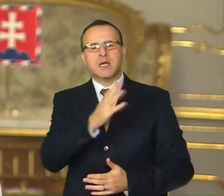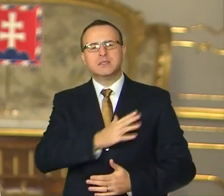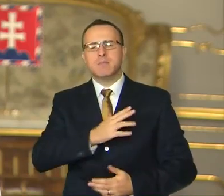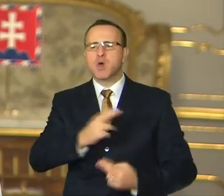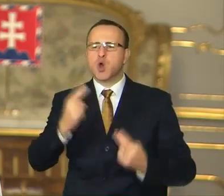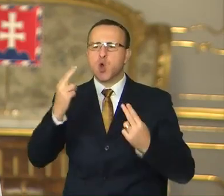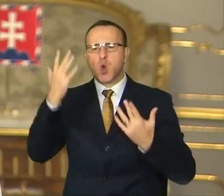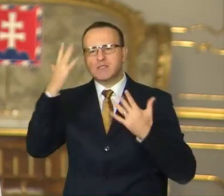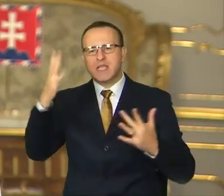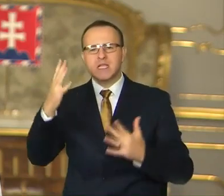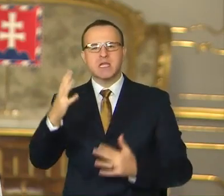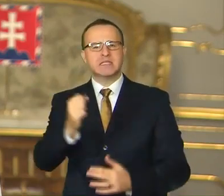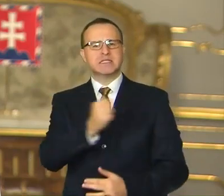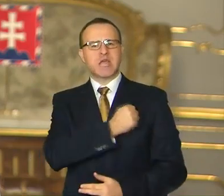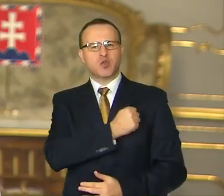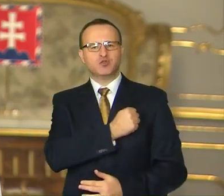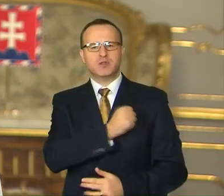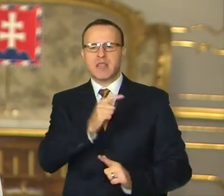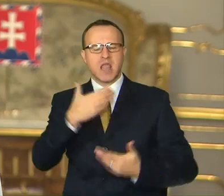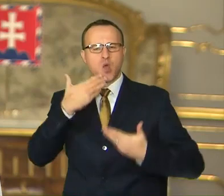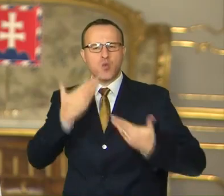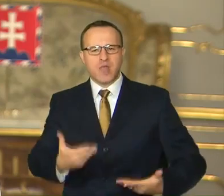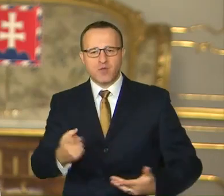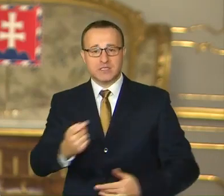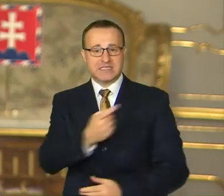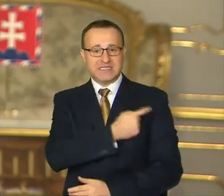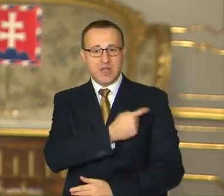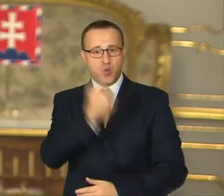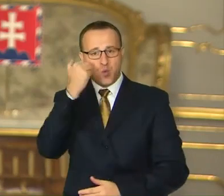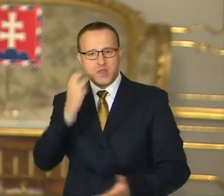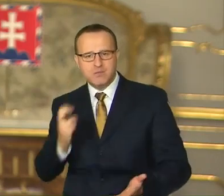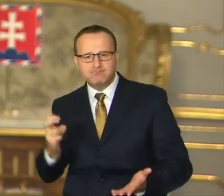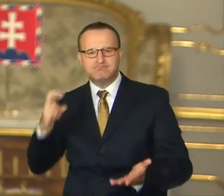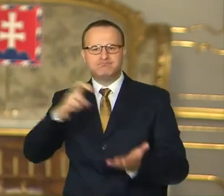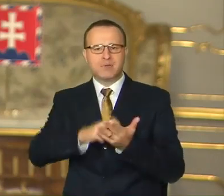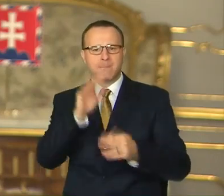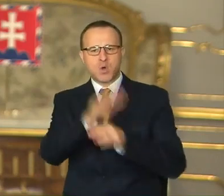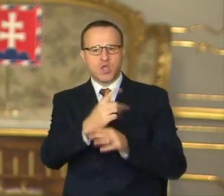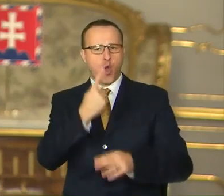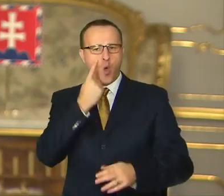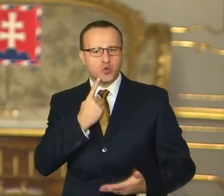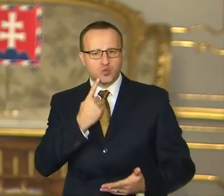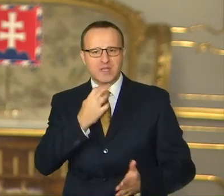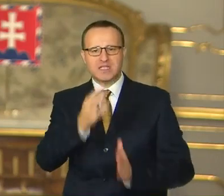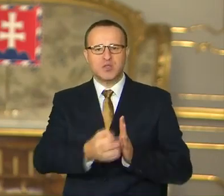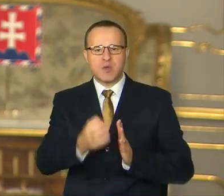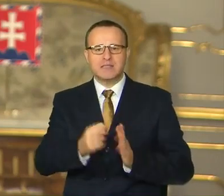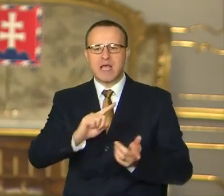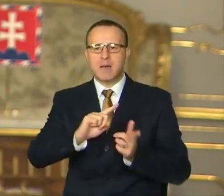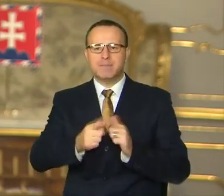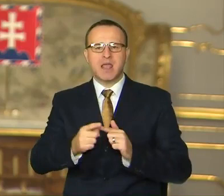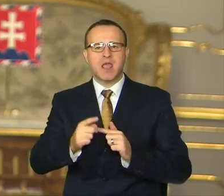statočnosť, neúnavnosť a sílu týchto ľudí postaviť sa osudu v situáciách, ktoré sú pre mnohých z nás